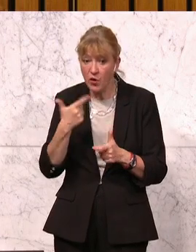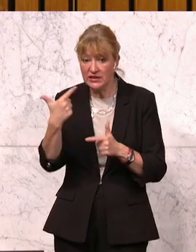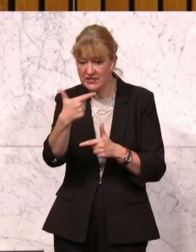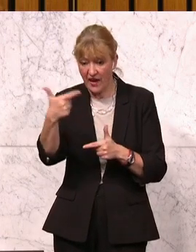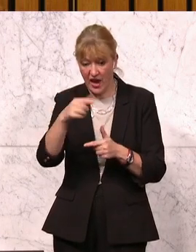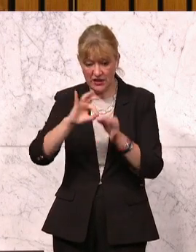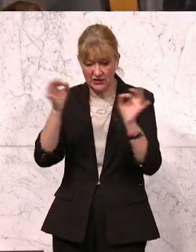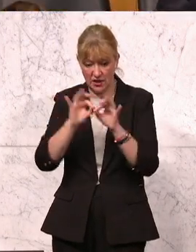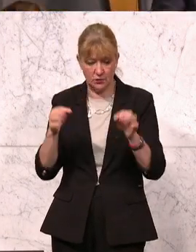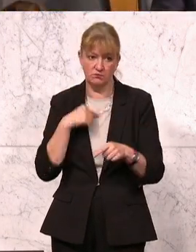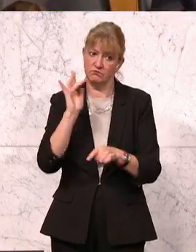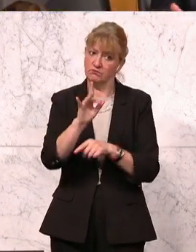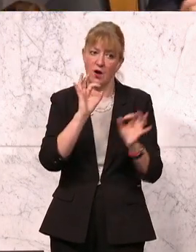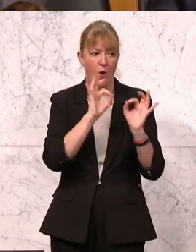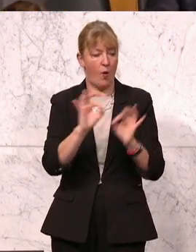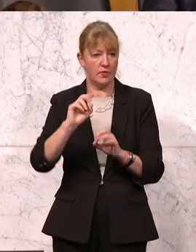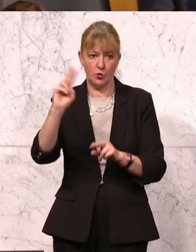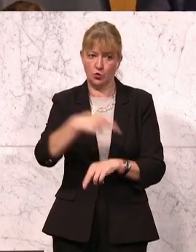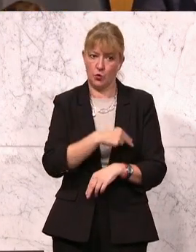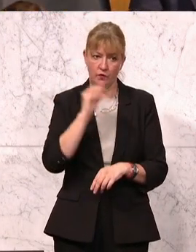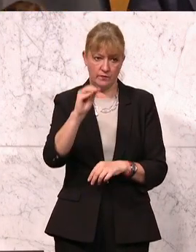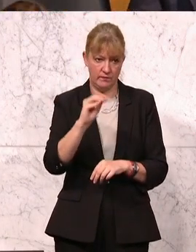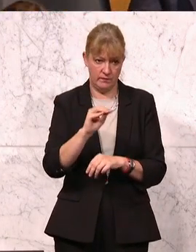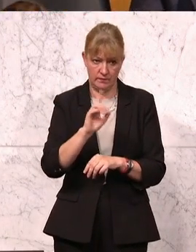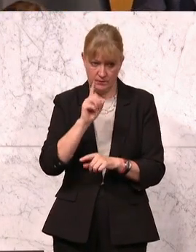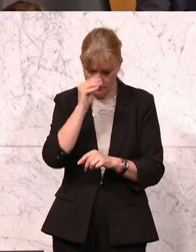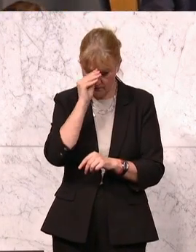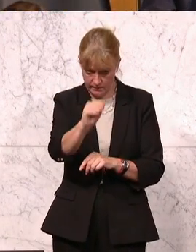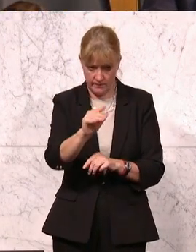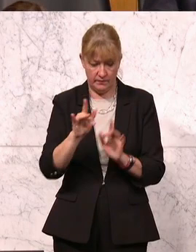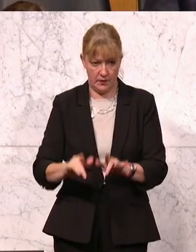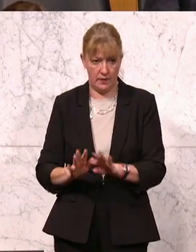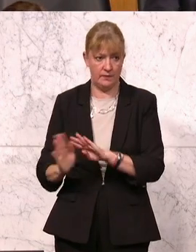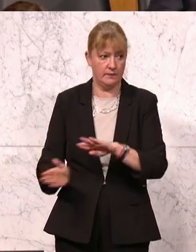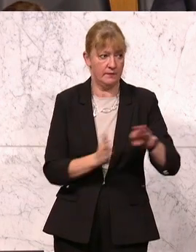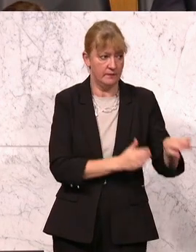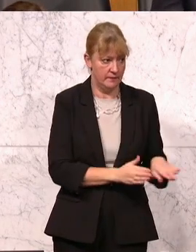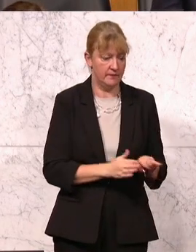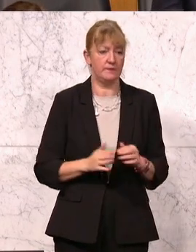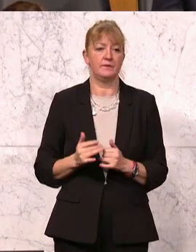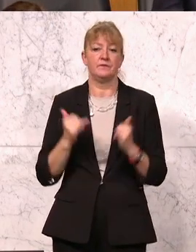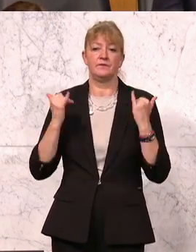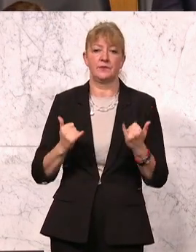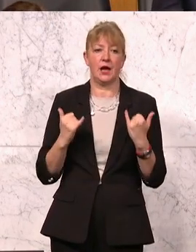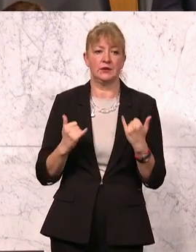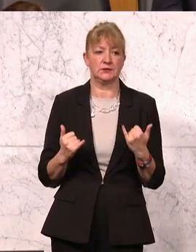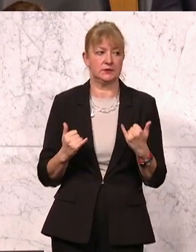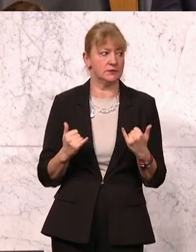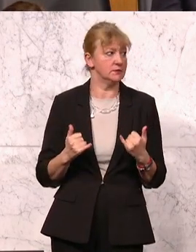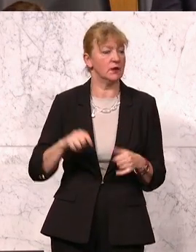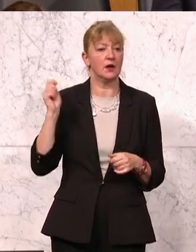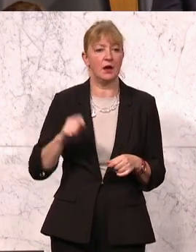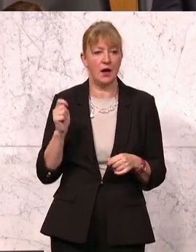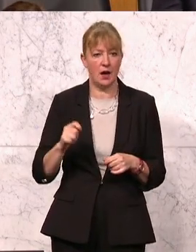Ich erteile nun den Herrn Zweiordnungsrufe für den FPÖ